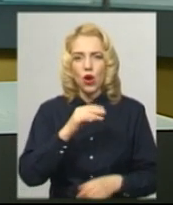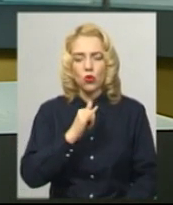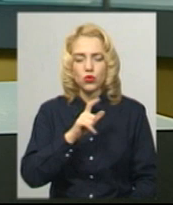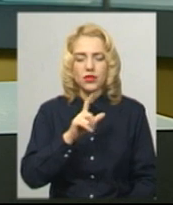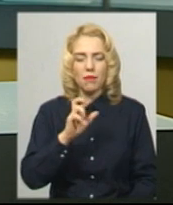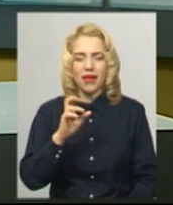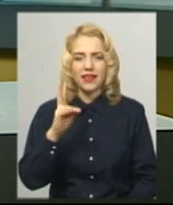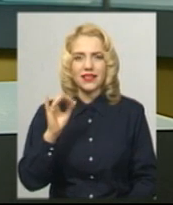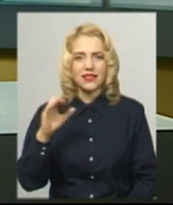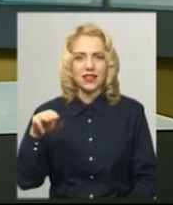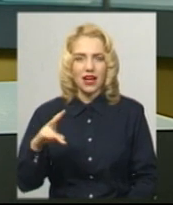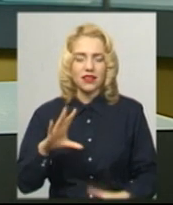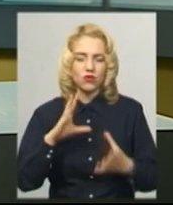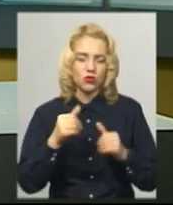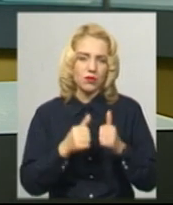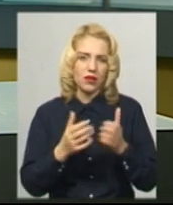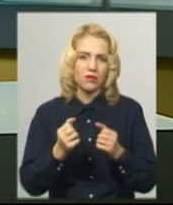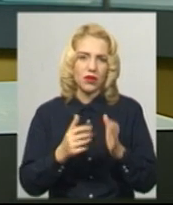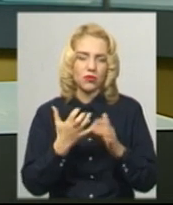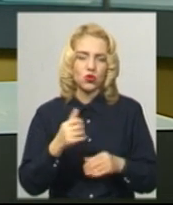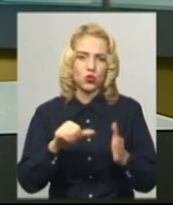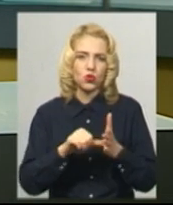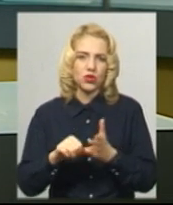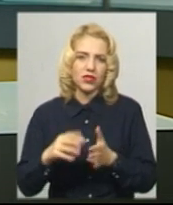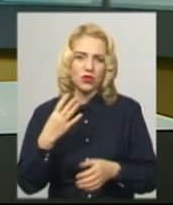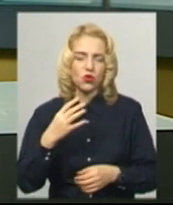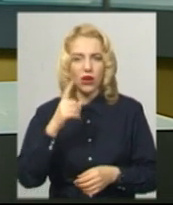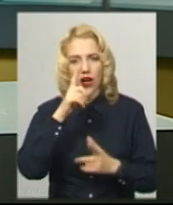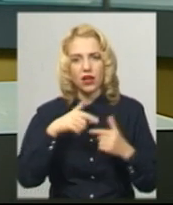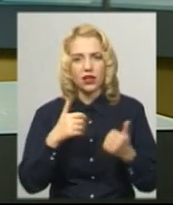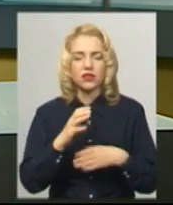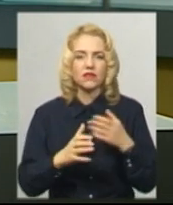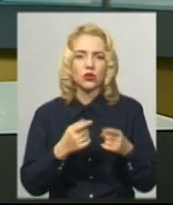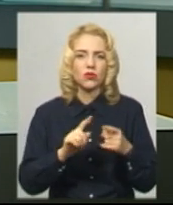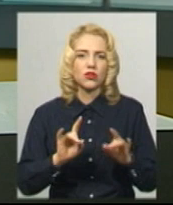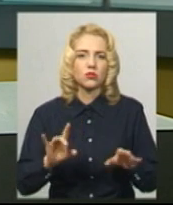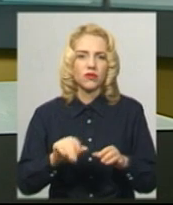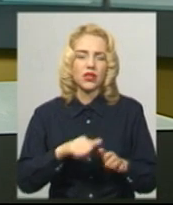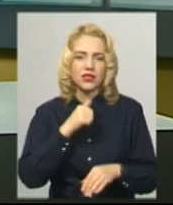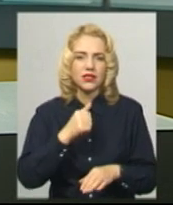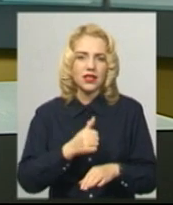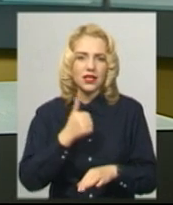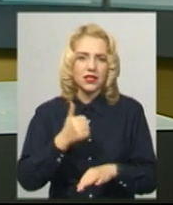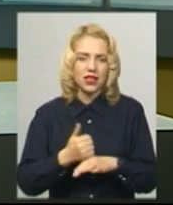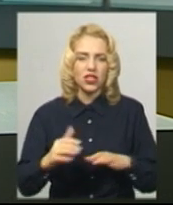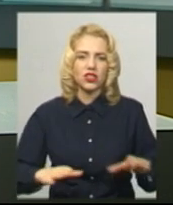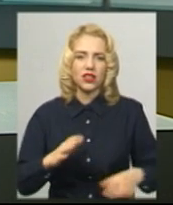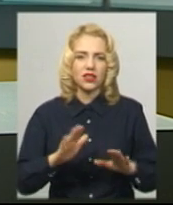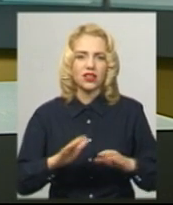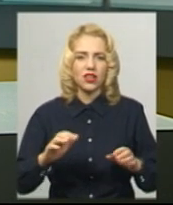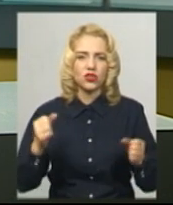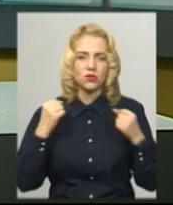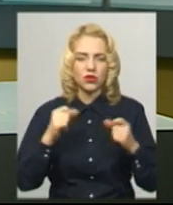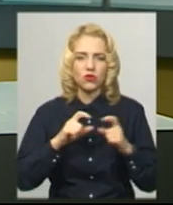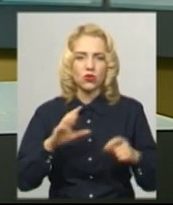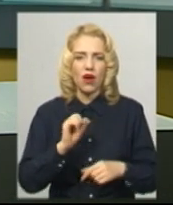Ташкент. Всього у змаганнях взяло участь 500 учасників з 40 країн світу. Про це розповідає старший тренер дитячо-юнацької спортивної